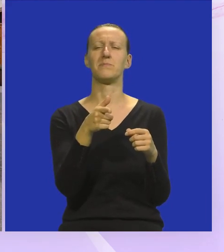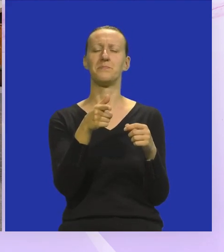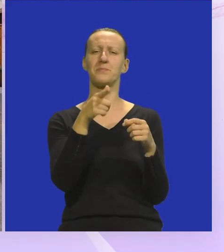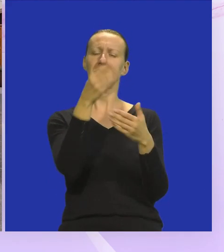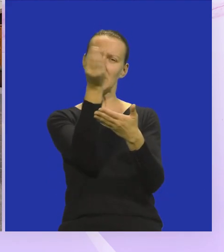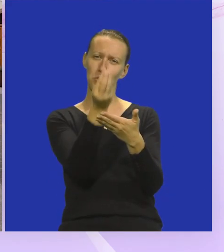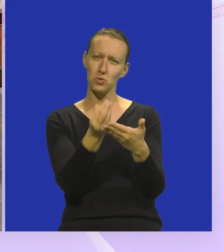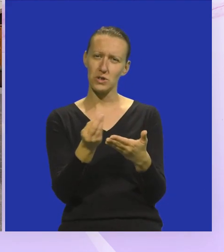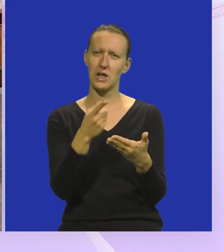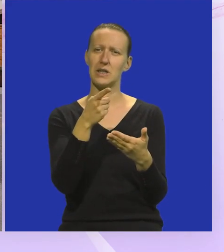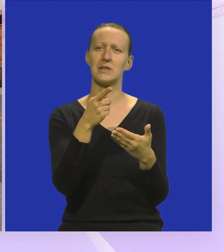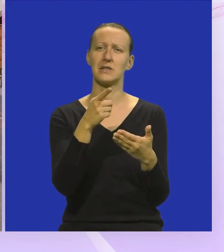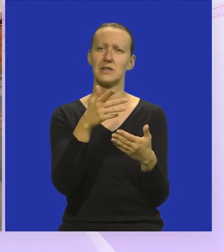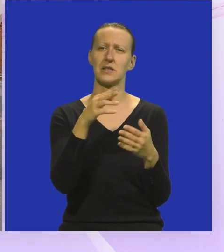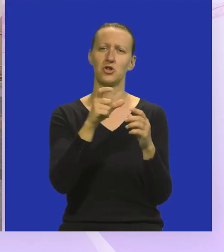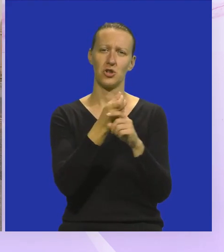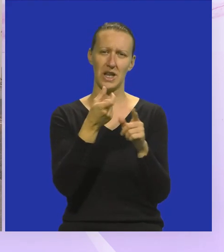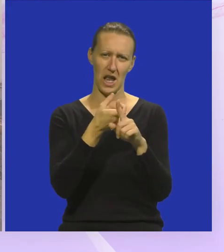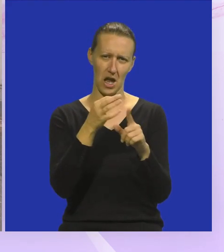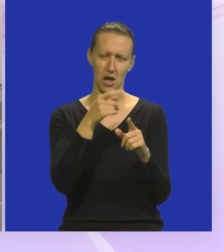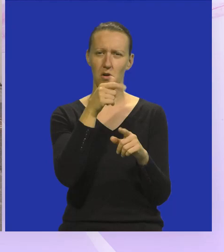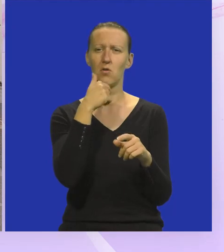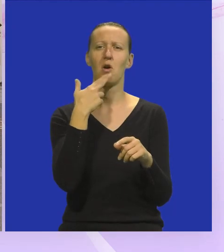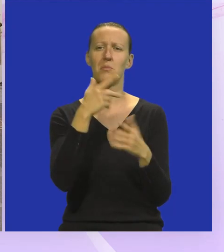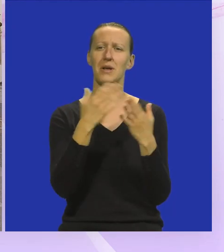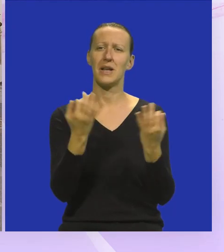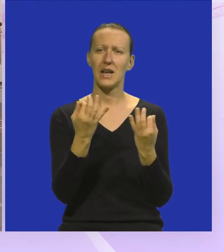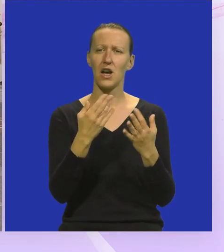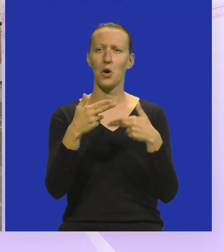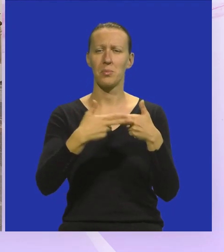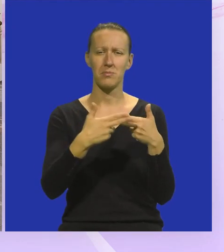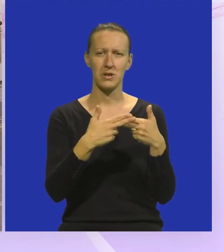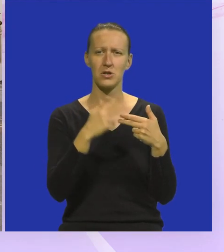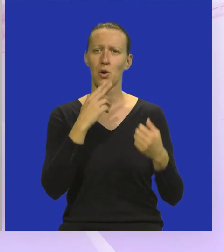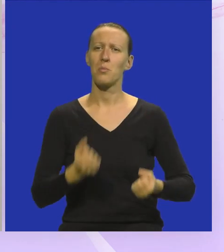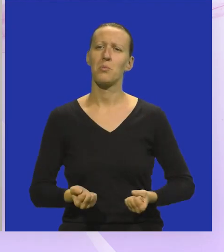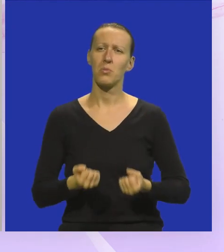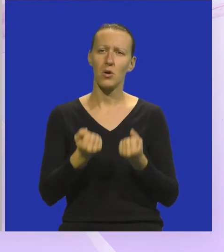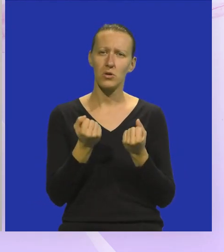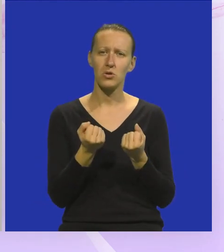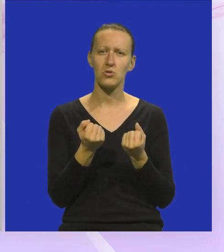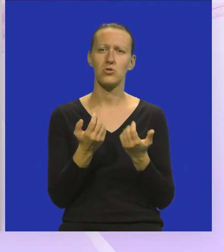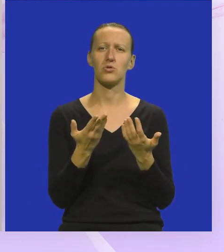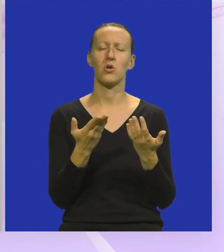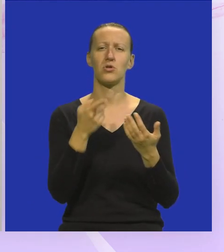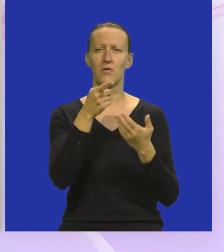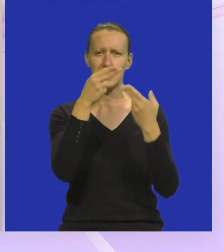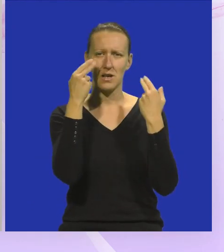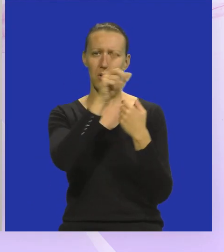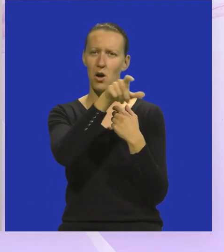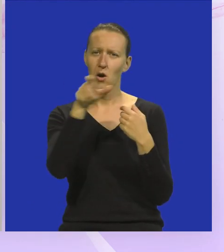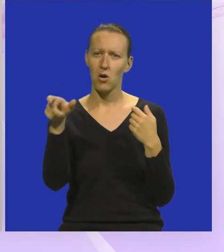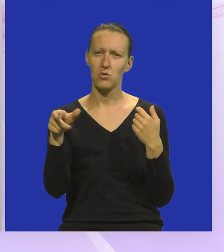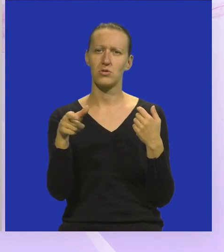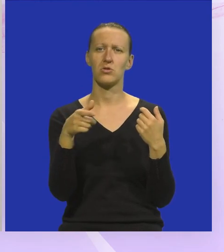i ilustracije na tekst Maji Čarljenko u kojem bi se na neki način približio lepo teškoće ovih slijepih